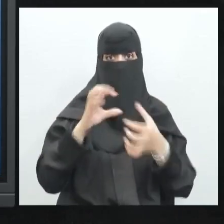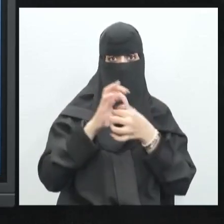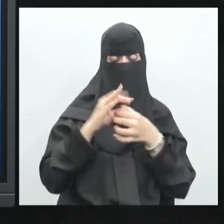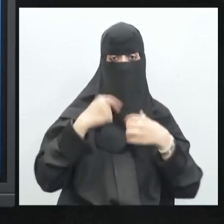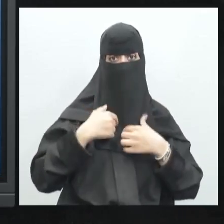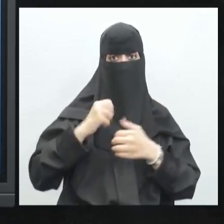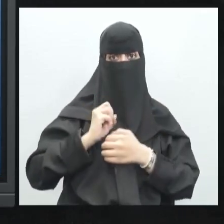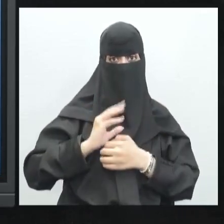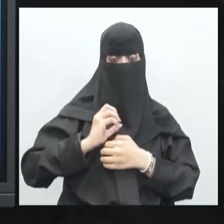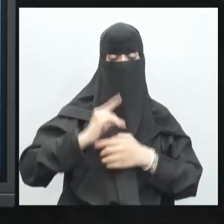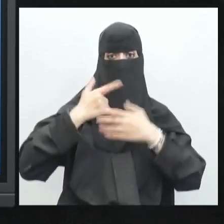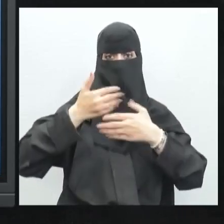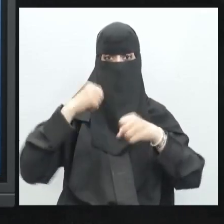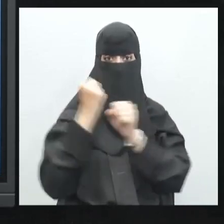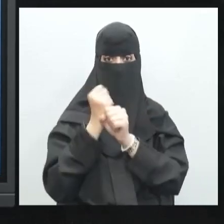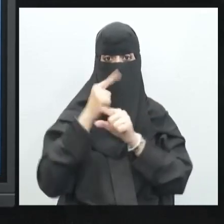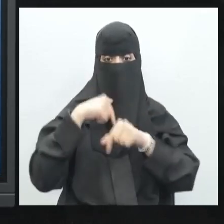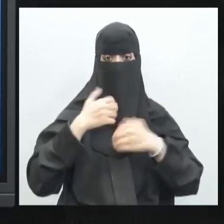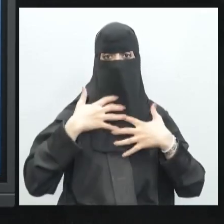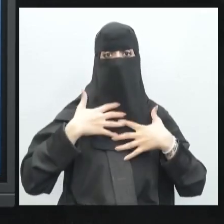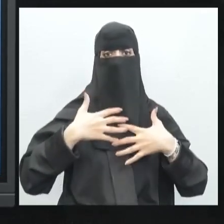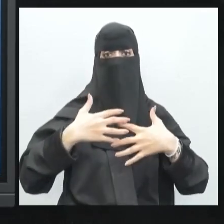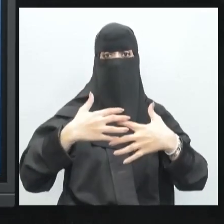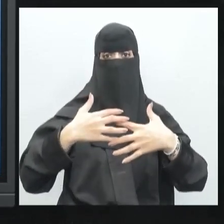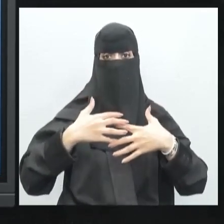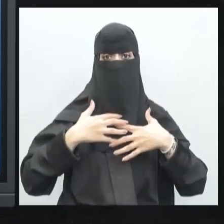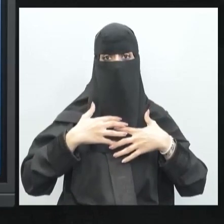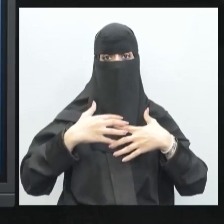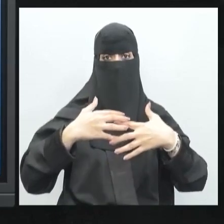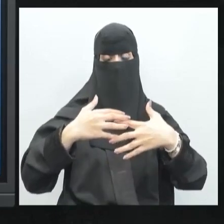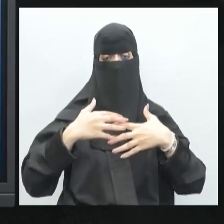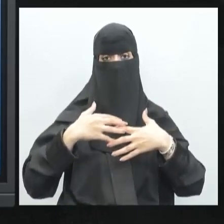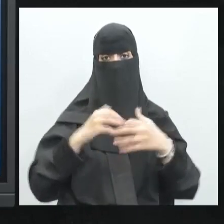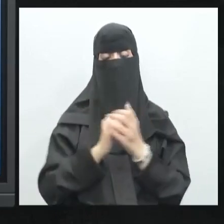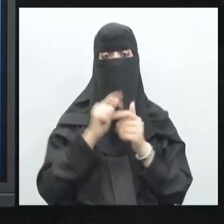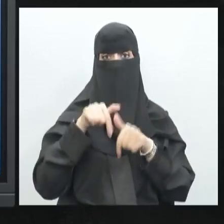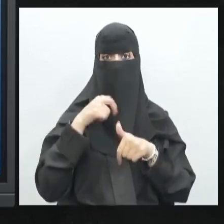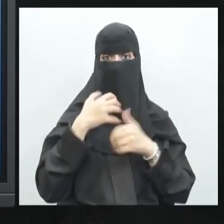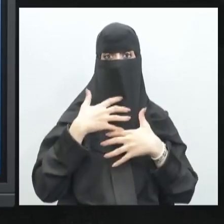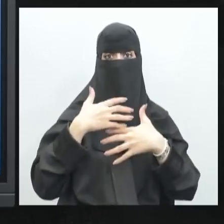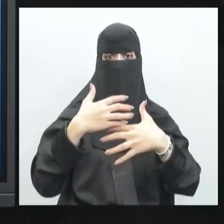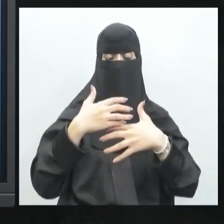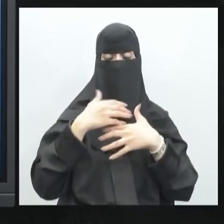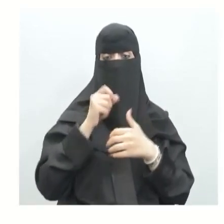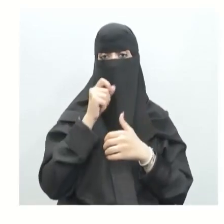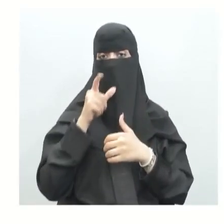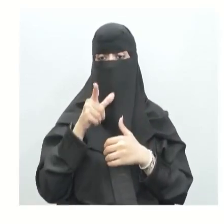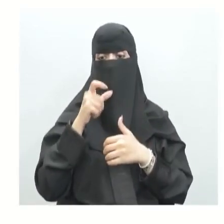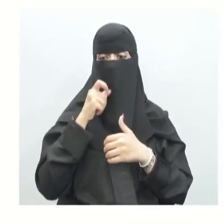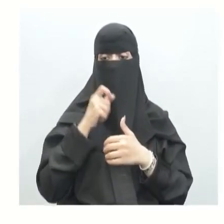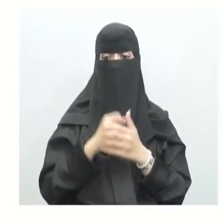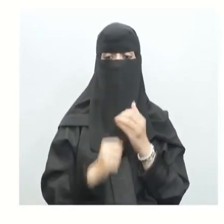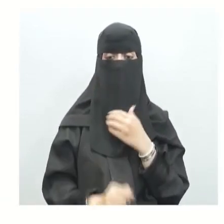مع العضلات الموجودة هنا تعمل في تحريك هذا القفص الصدري لتتم عملية الشهيق والزفير